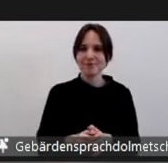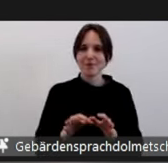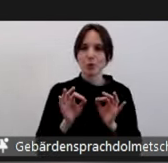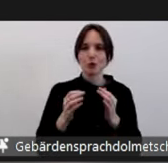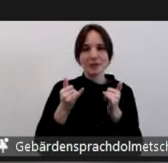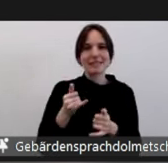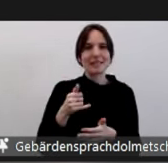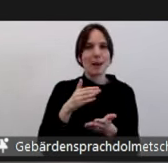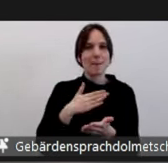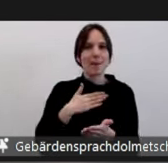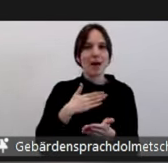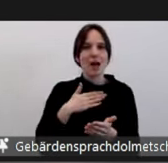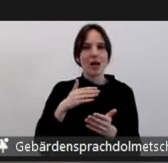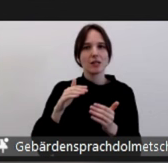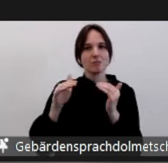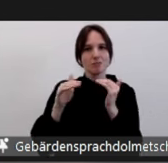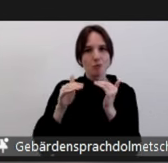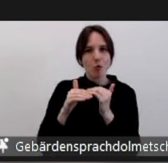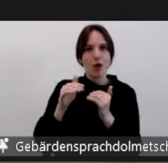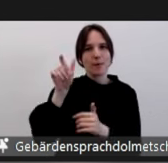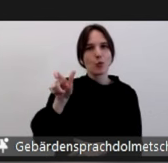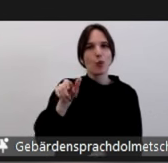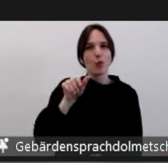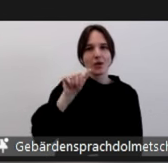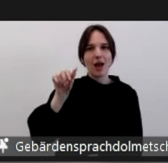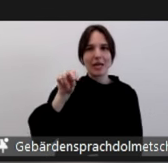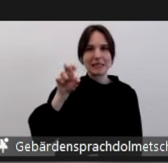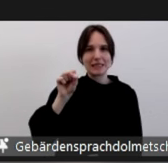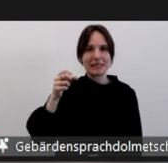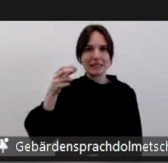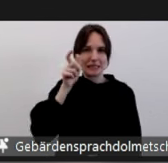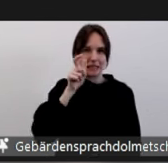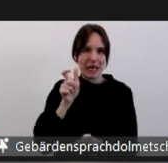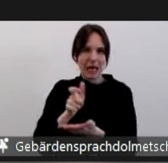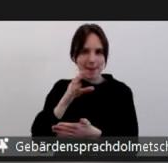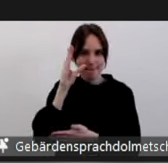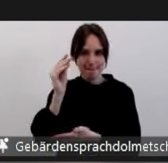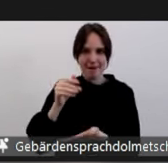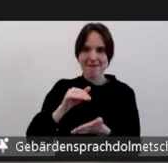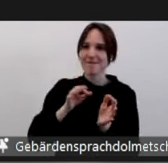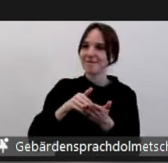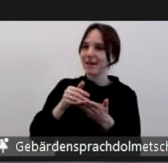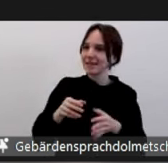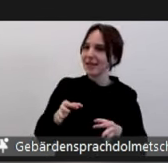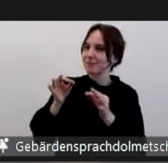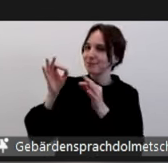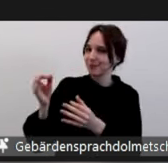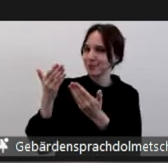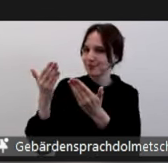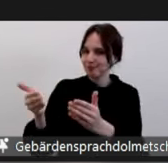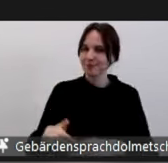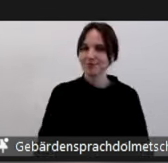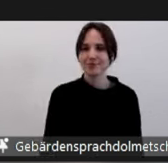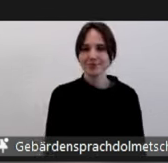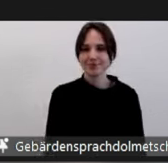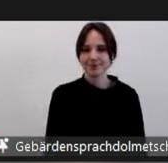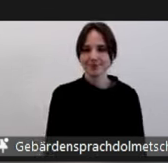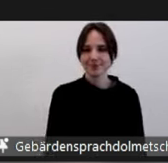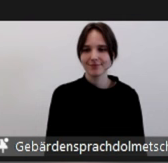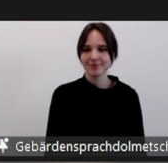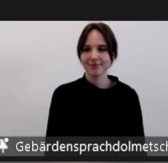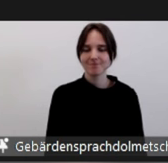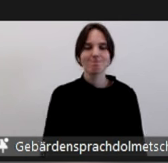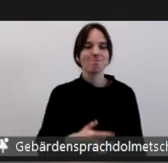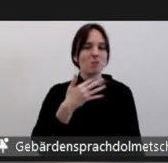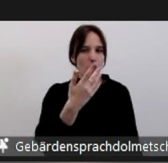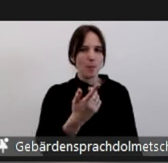Hartmann übergeben, Projektleitung und Leitung des Antifeminismus melden. Und dann komme ich später